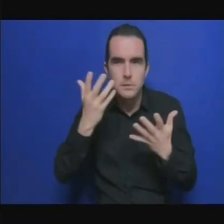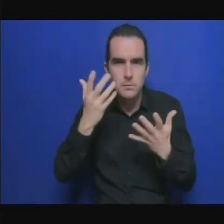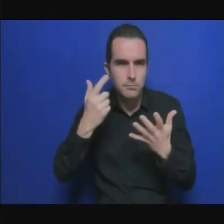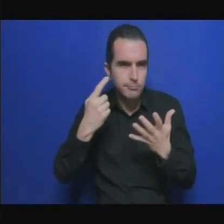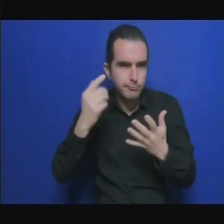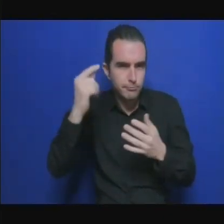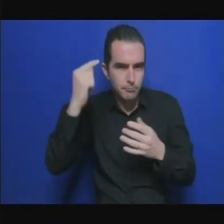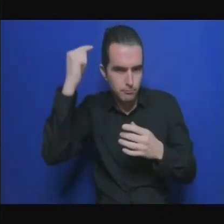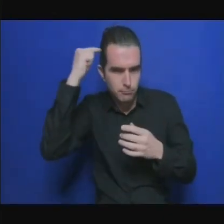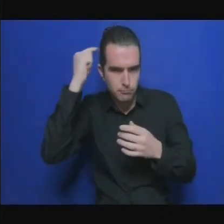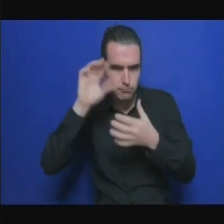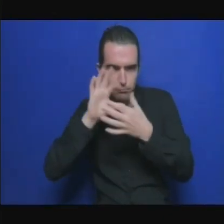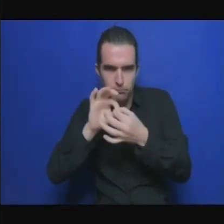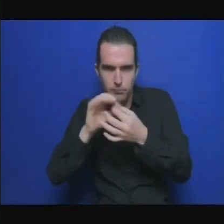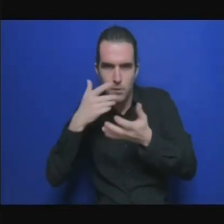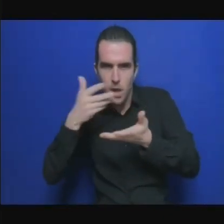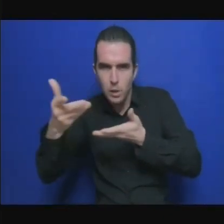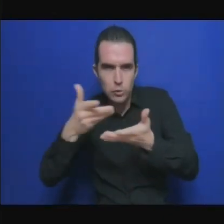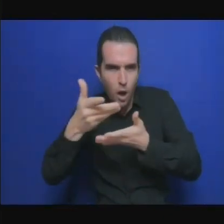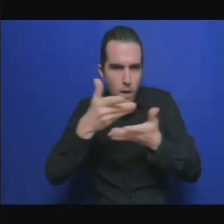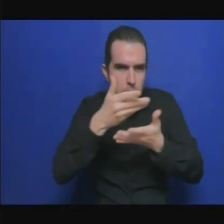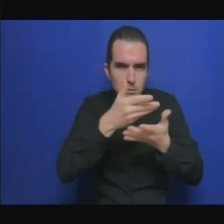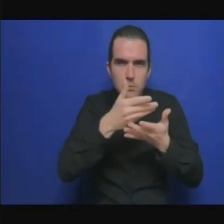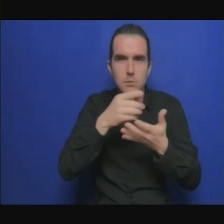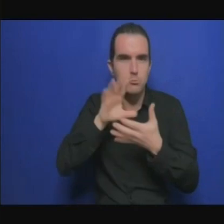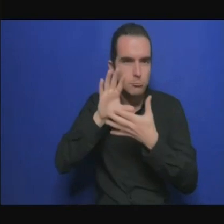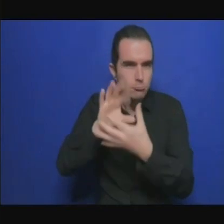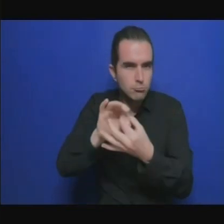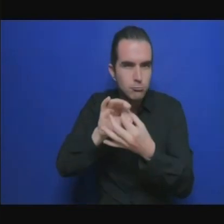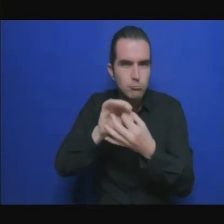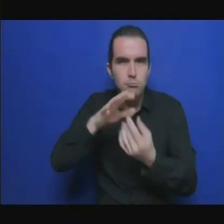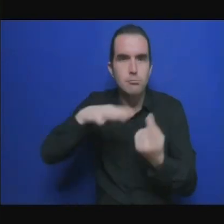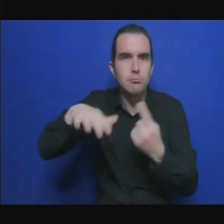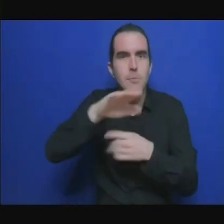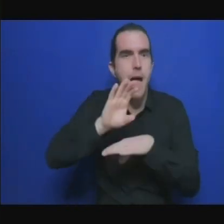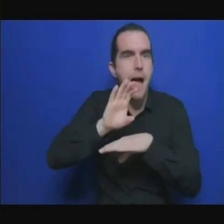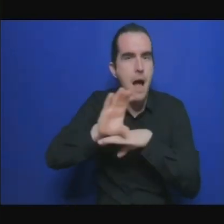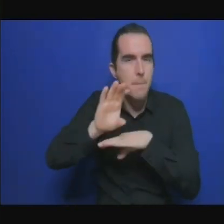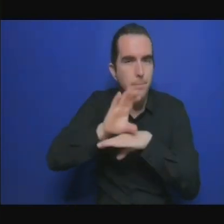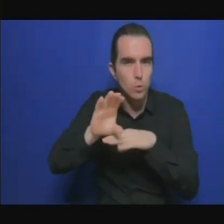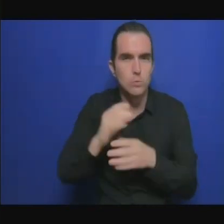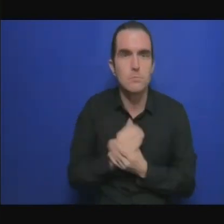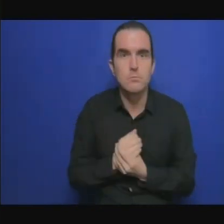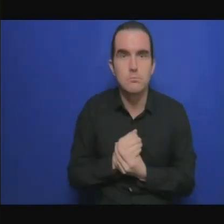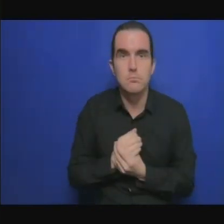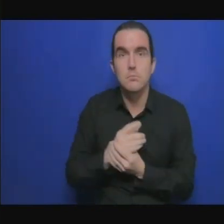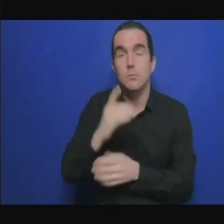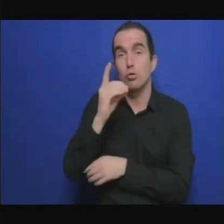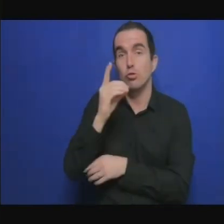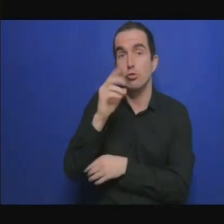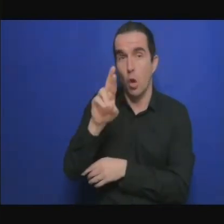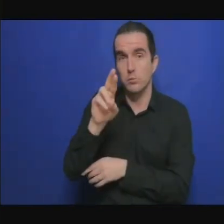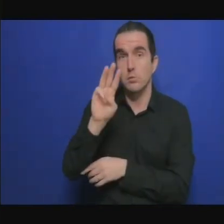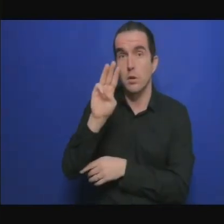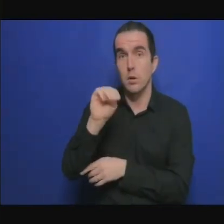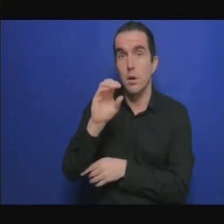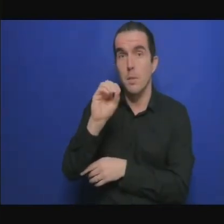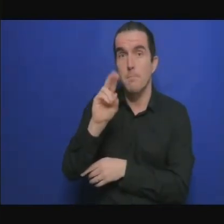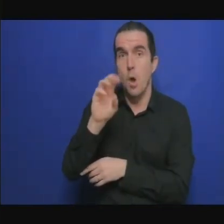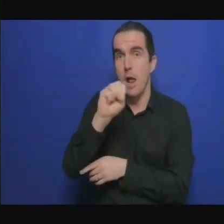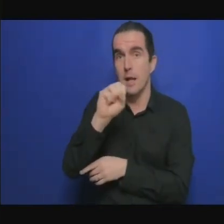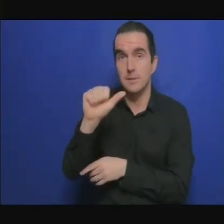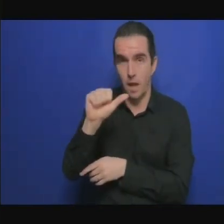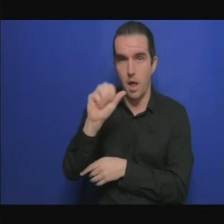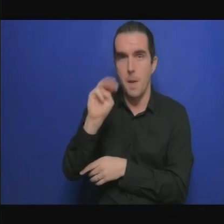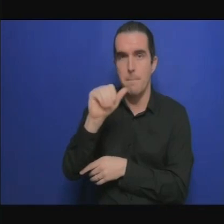Et notre dernière intervenante et non la moindre, Mme Anita Otoubou, chef de l